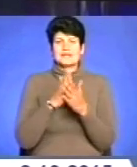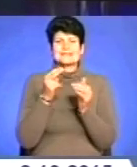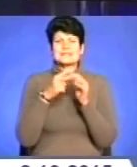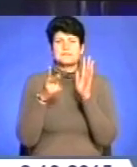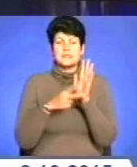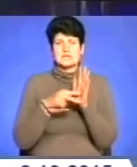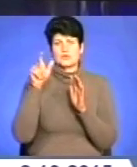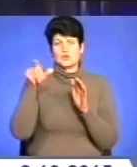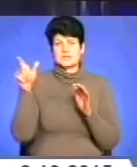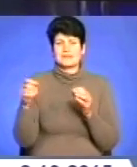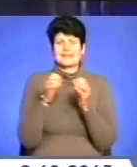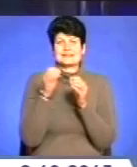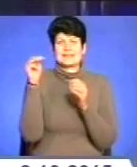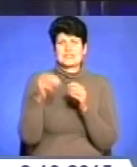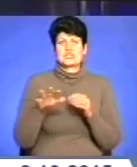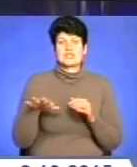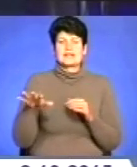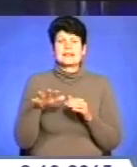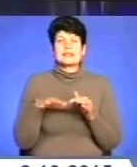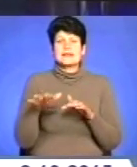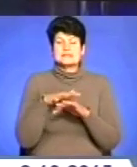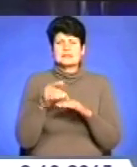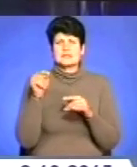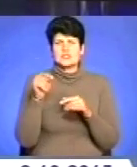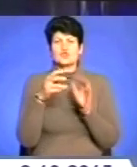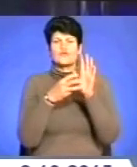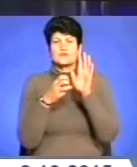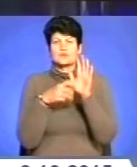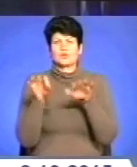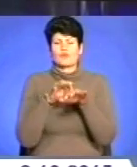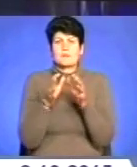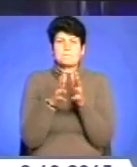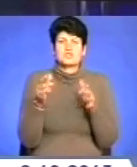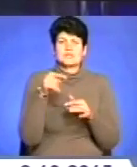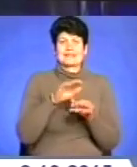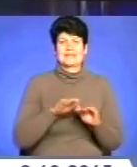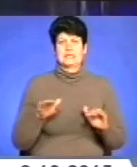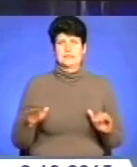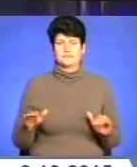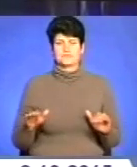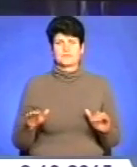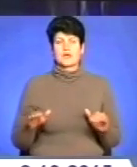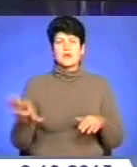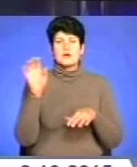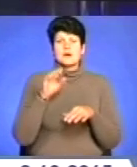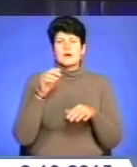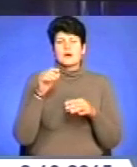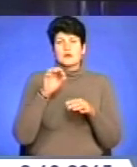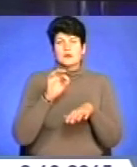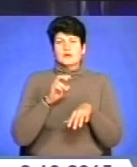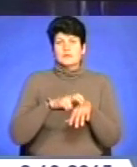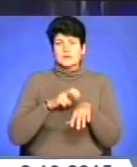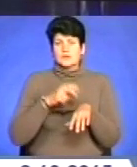осіб на 10 тисяч населення. Це майже 1800 недужих, більшість з них – діти. Епідеміологи зазначають, що цей